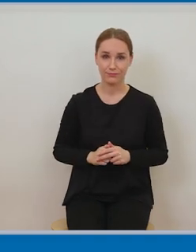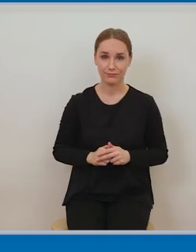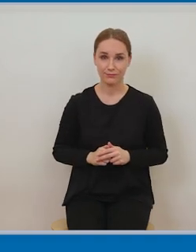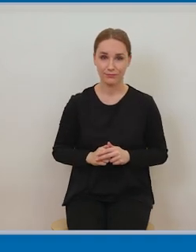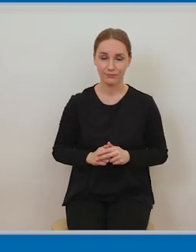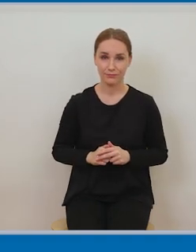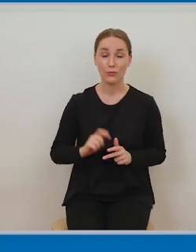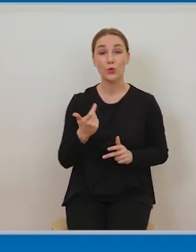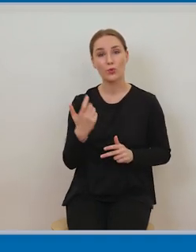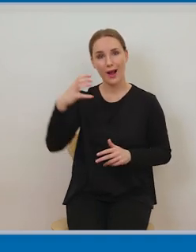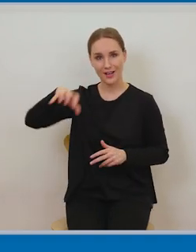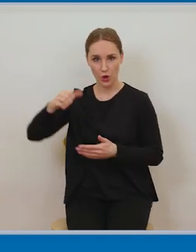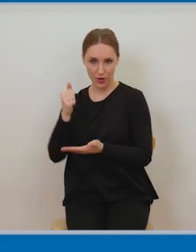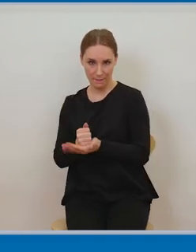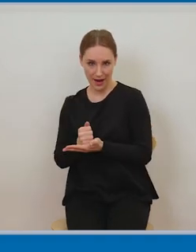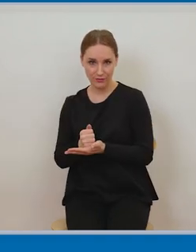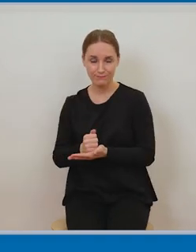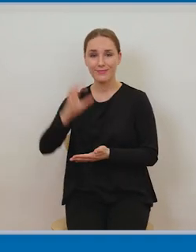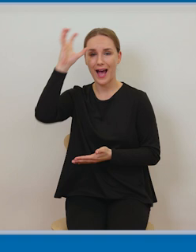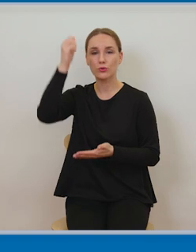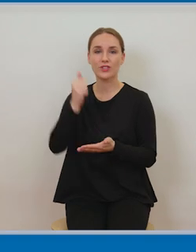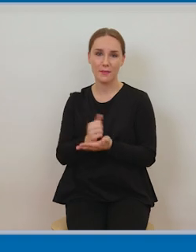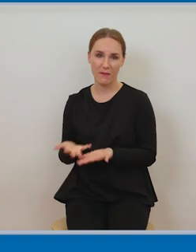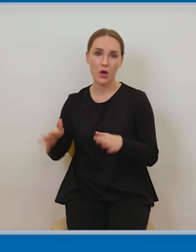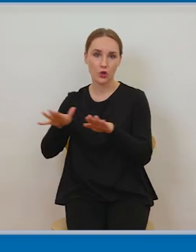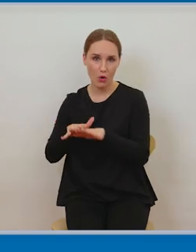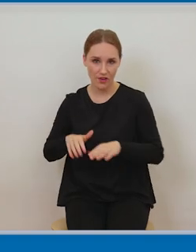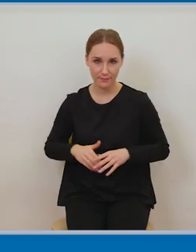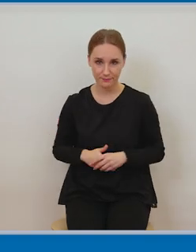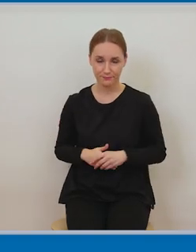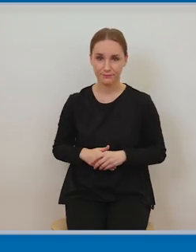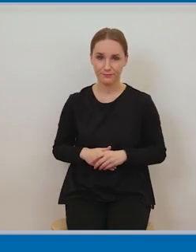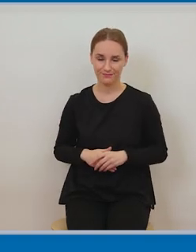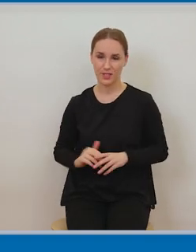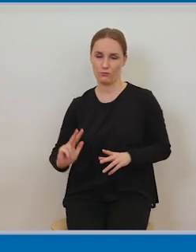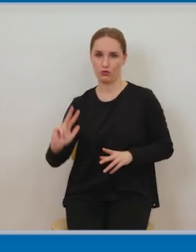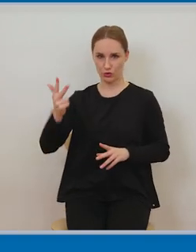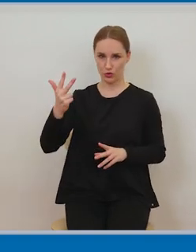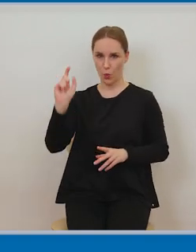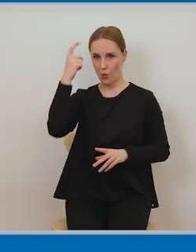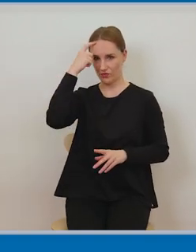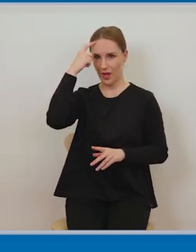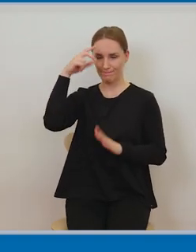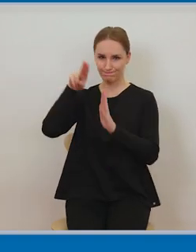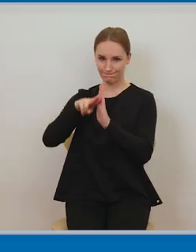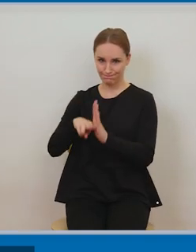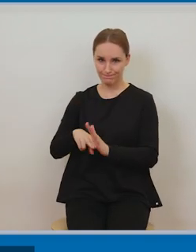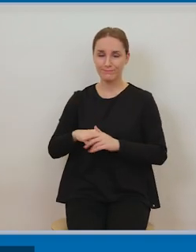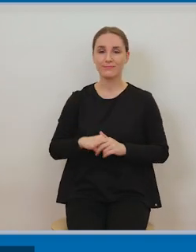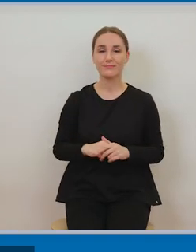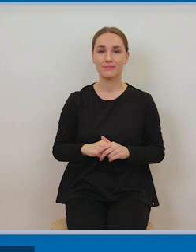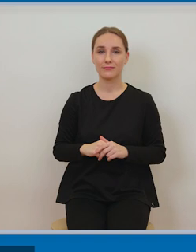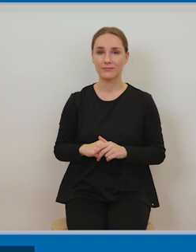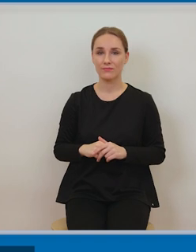praw, to są autorskie prawa majątkowe. Tutaj mamy triadę takich uprawnień, a mianowicie wyłączność w